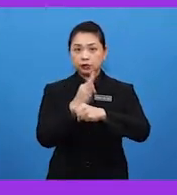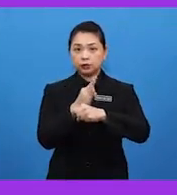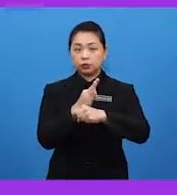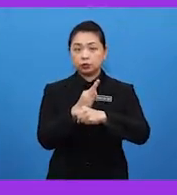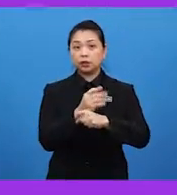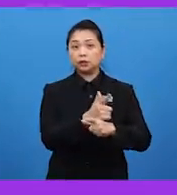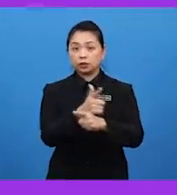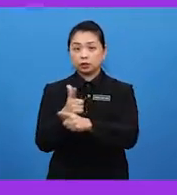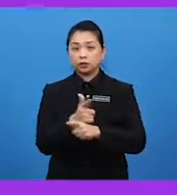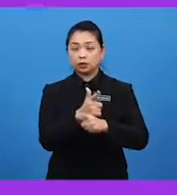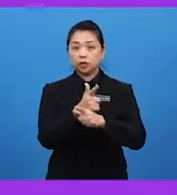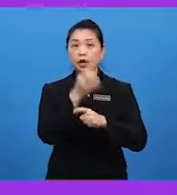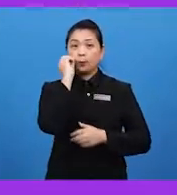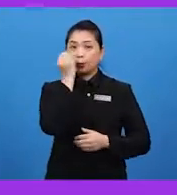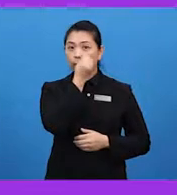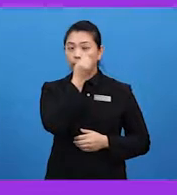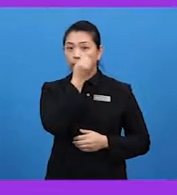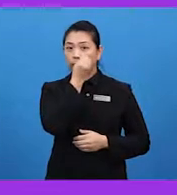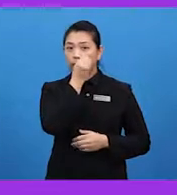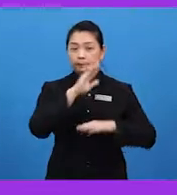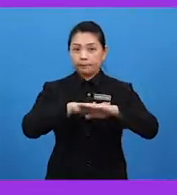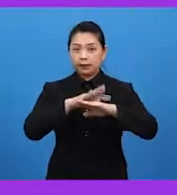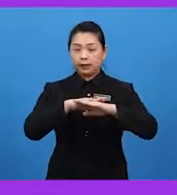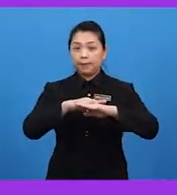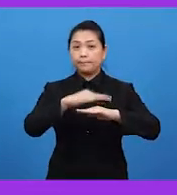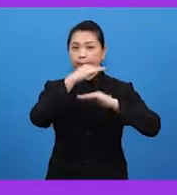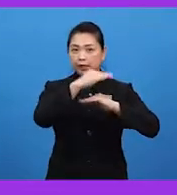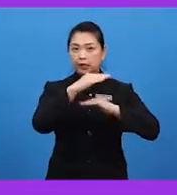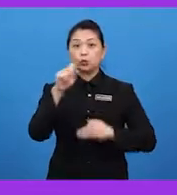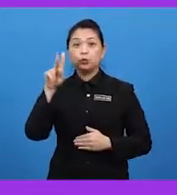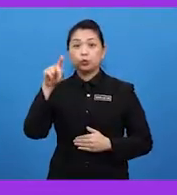untuk melindungi bunga pada peringkat kudung.